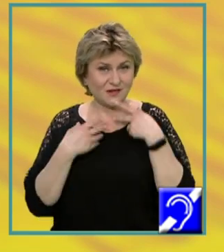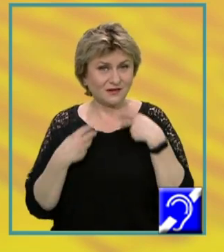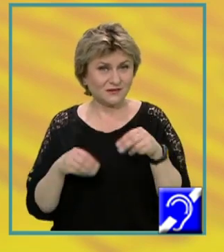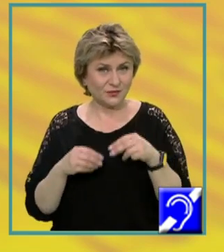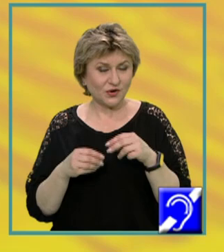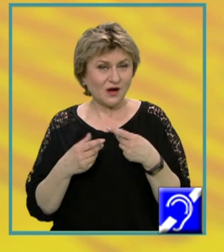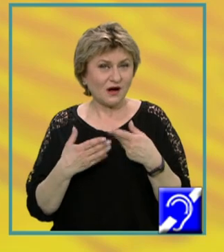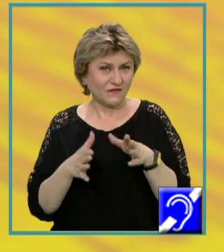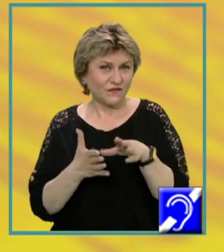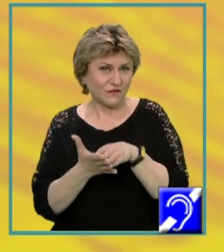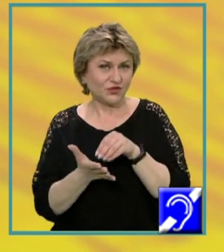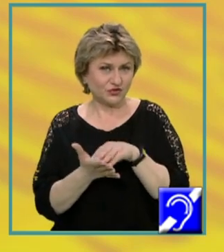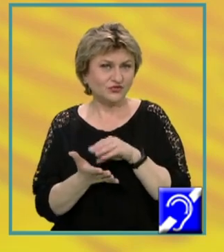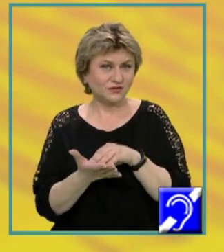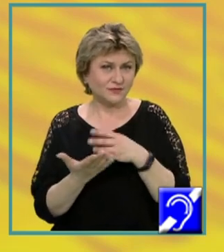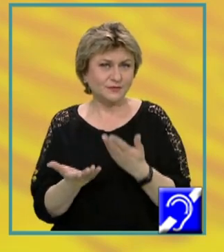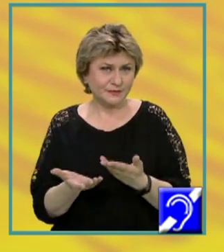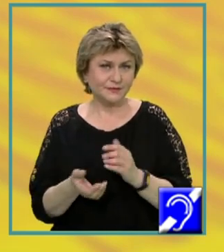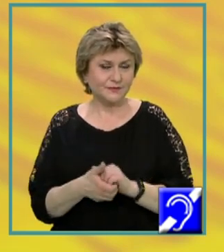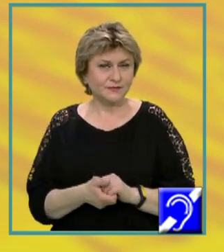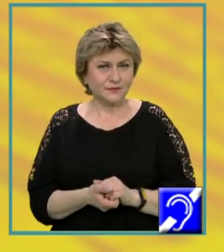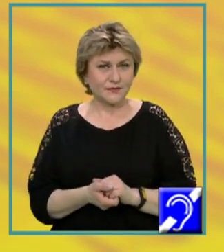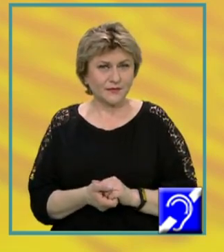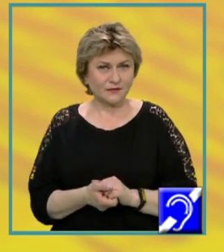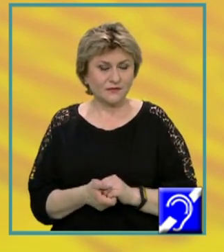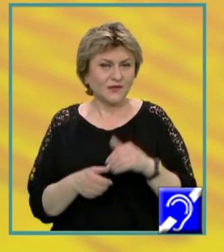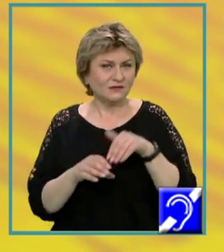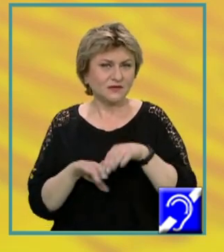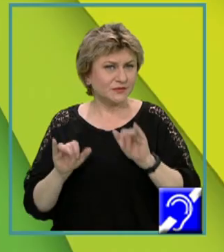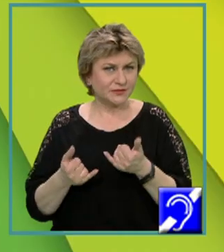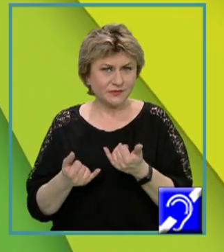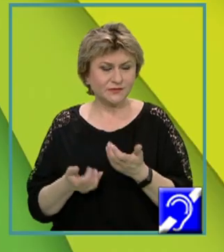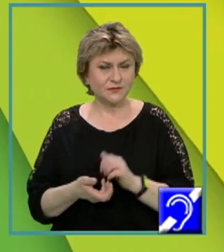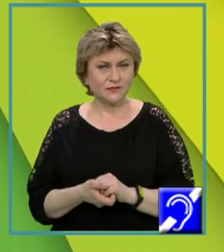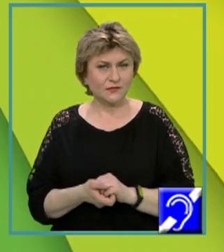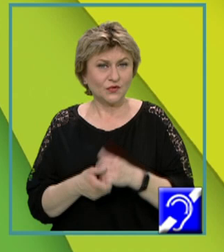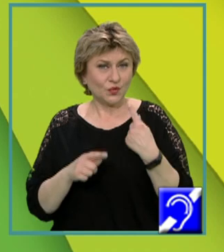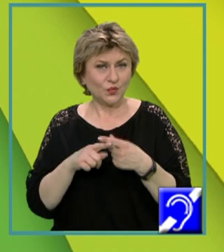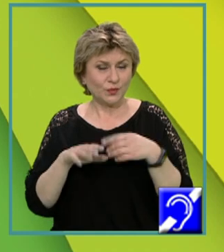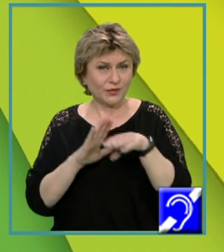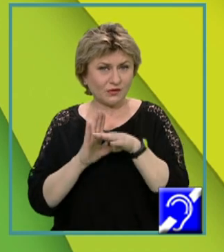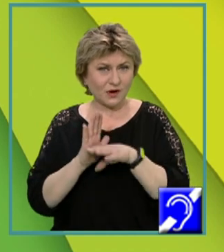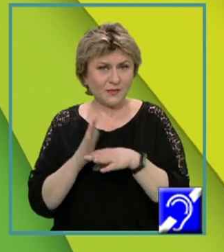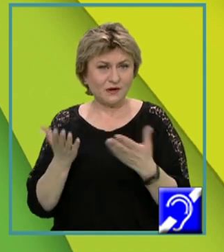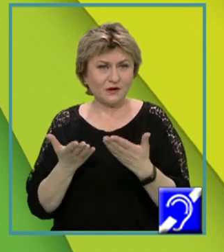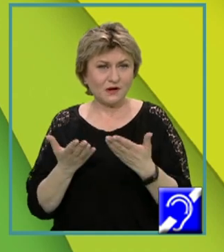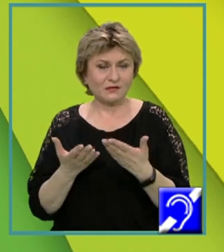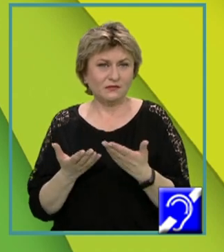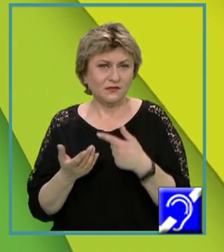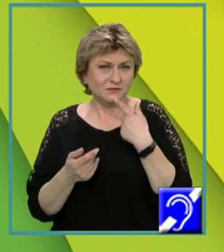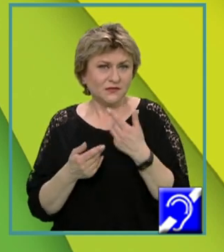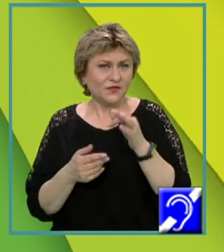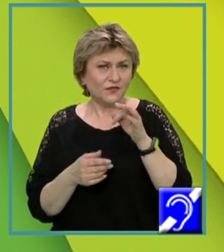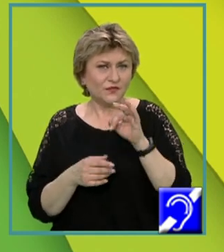a fost copiată. În C++, subprogramele se mai numesc și funcții.